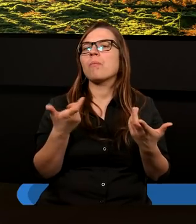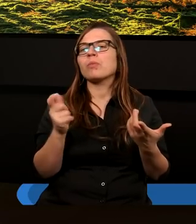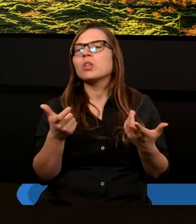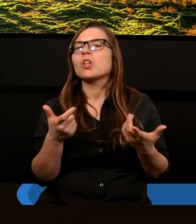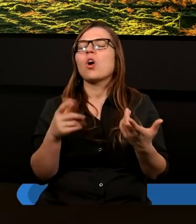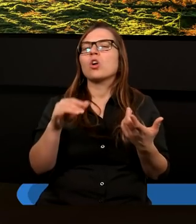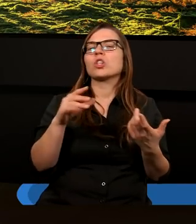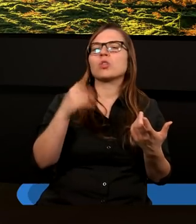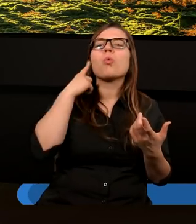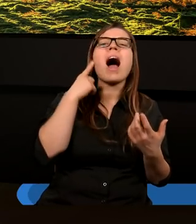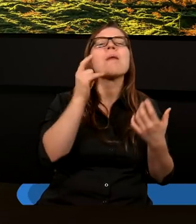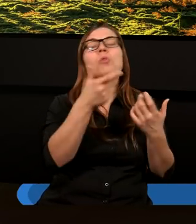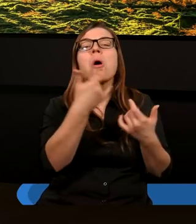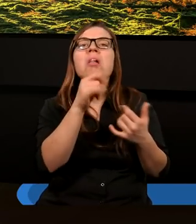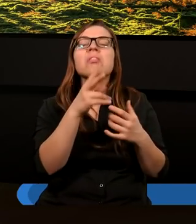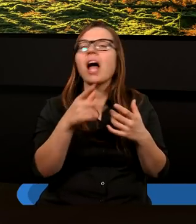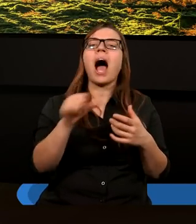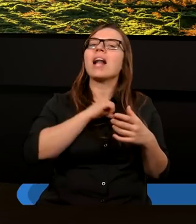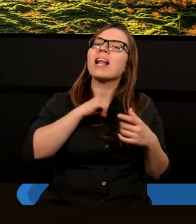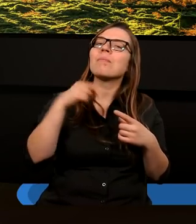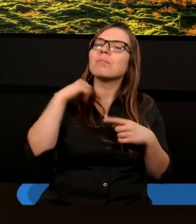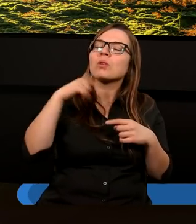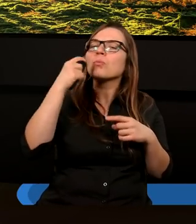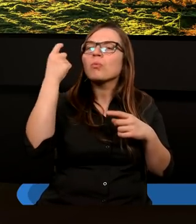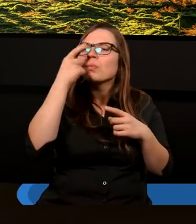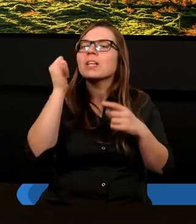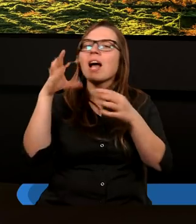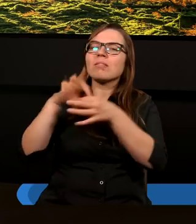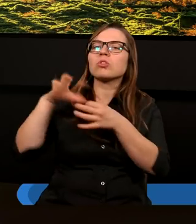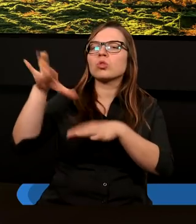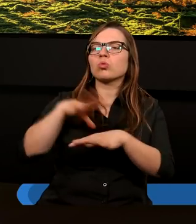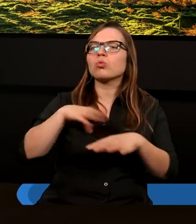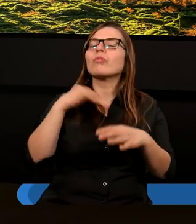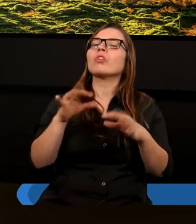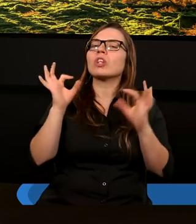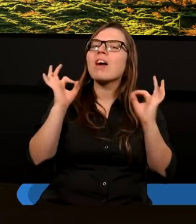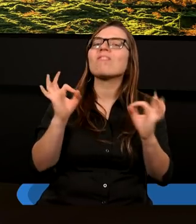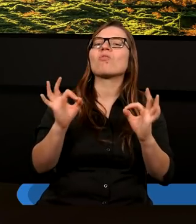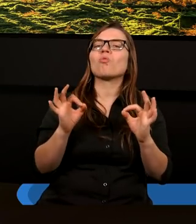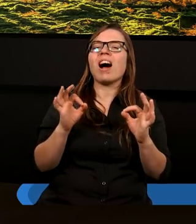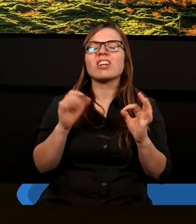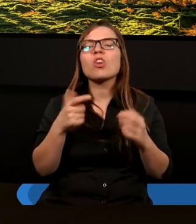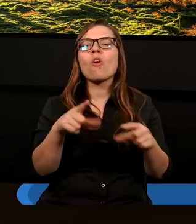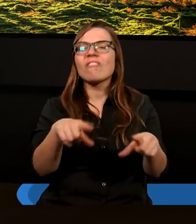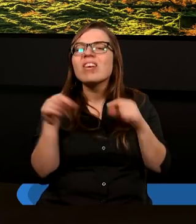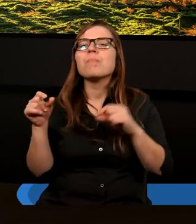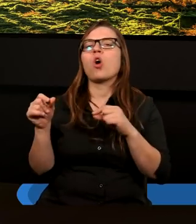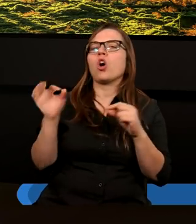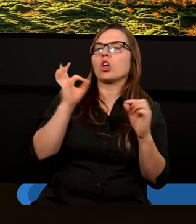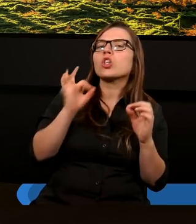samego Chrystusa. Ale z drugiej strony, zawsze gdzieś jest ten złoty środek, bo też nie można się